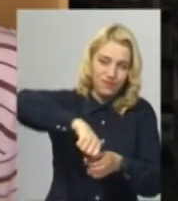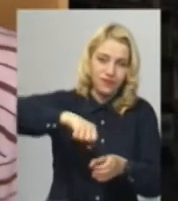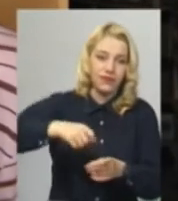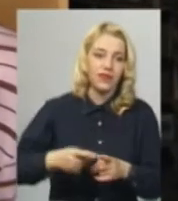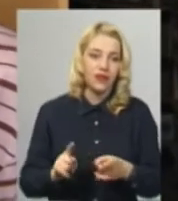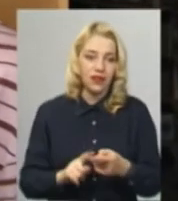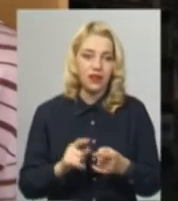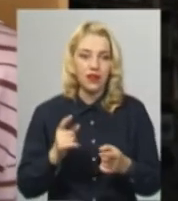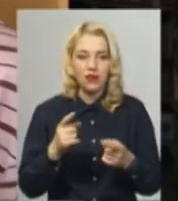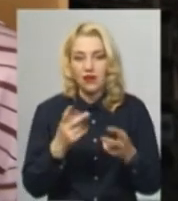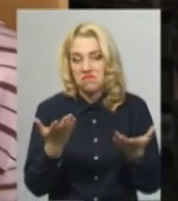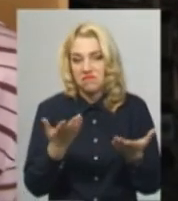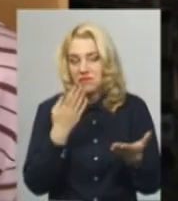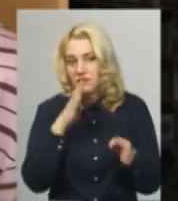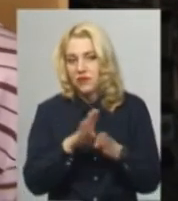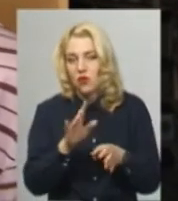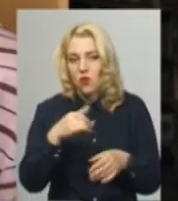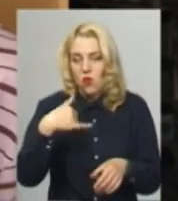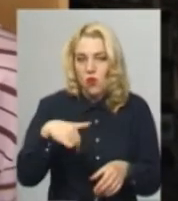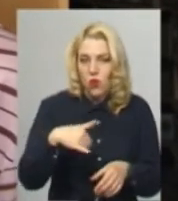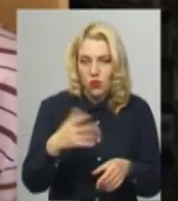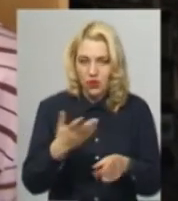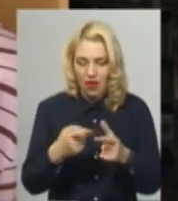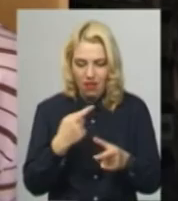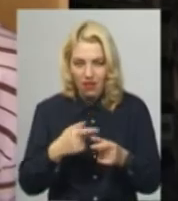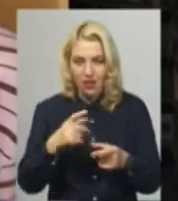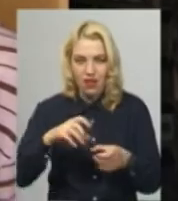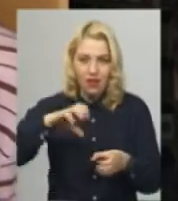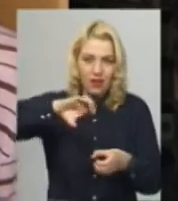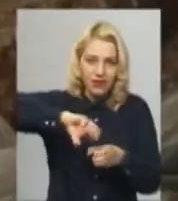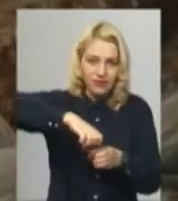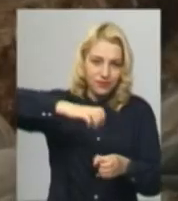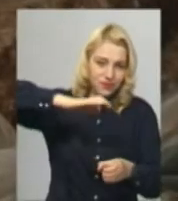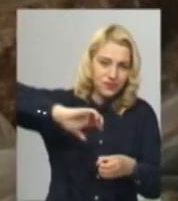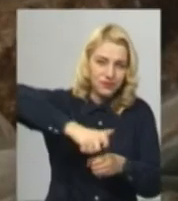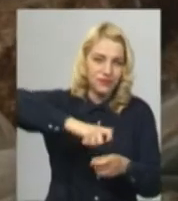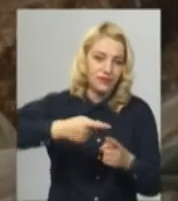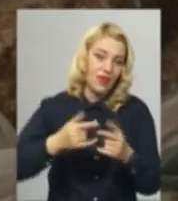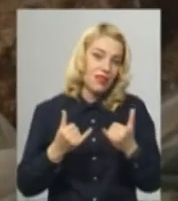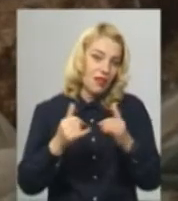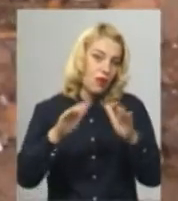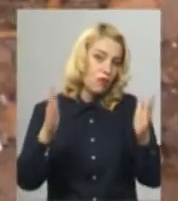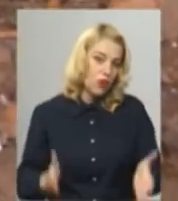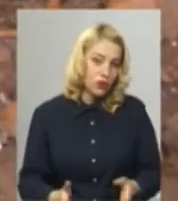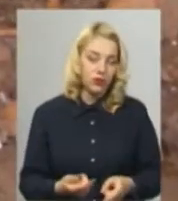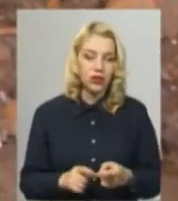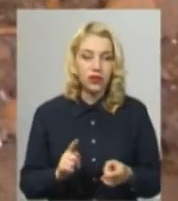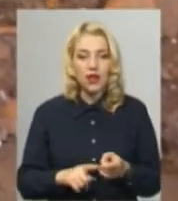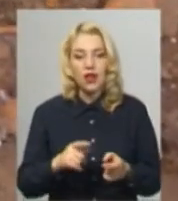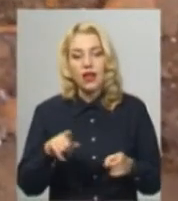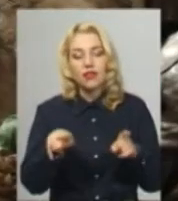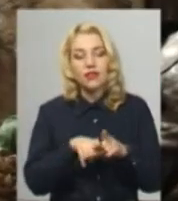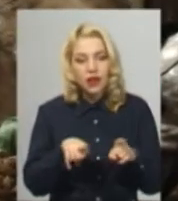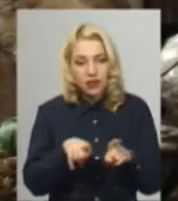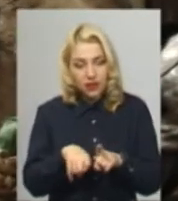такі от якісь чи то ручки, чи то знову такі затикачки для бочок. Поки в офіцерській веж відбувається дослідження, туристичні